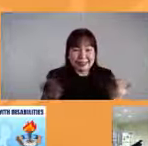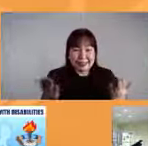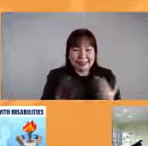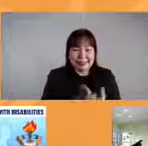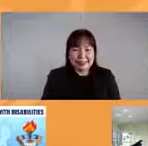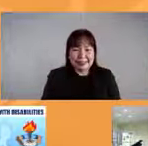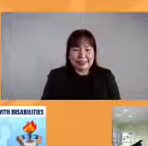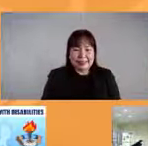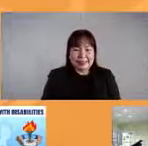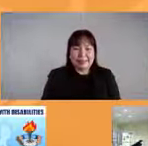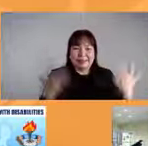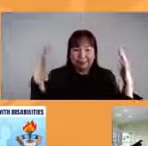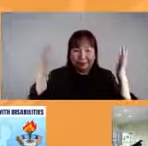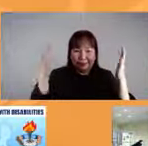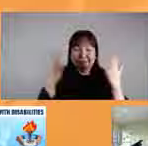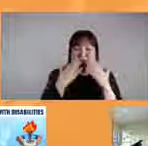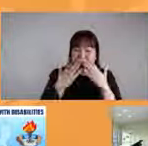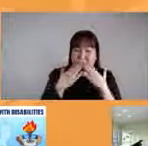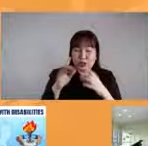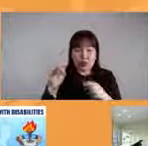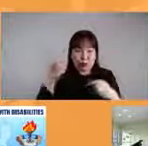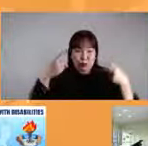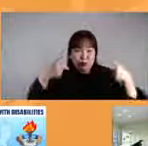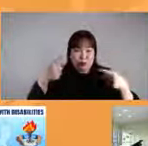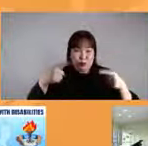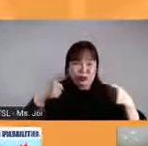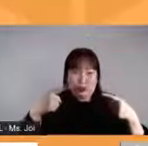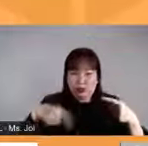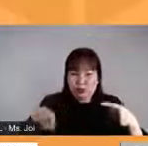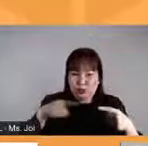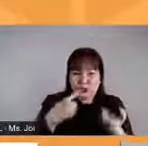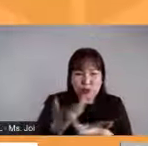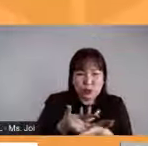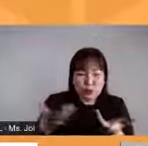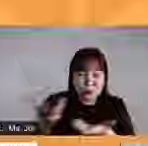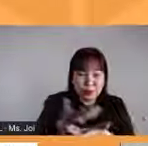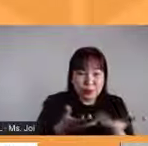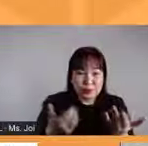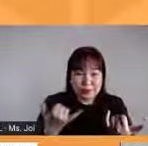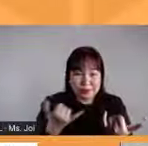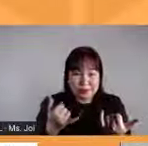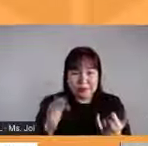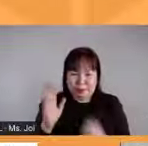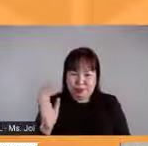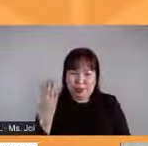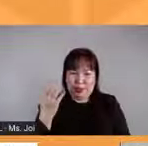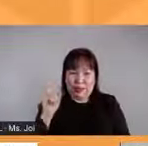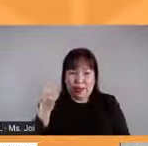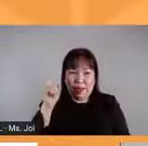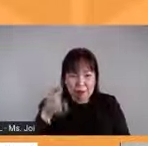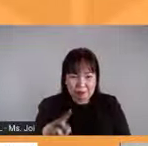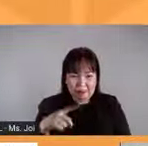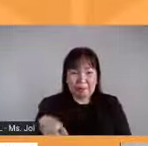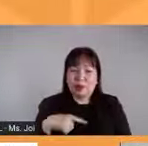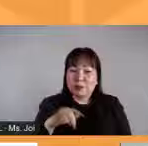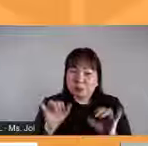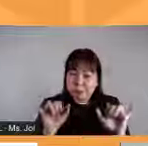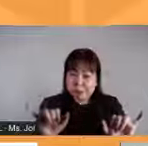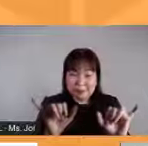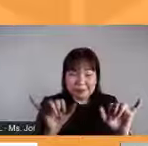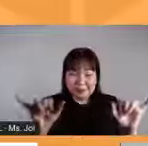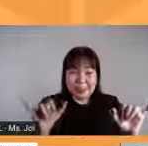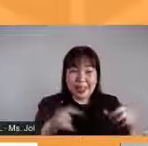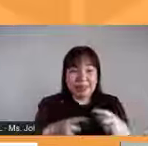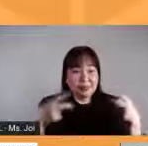ay first part pa lamang po ng ating episode ngayong umaga so dyan lang po kayo dahil meron pa po